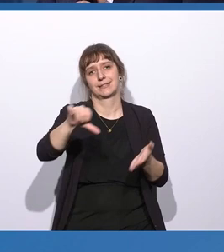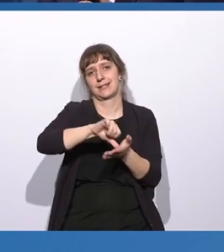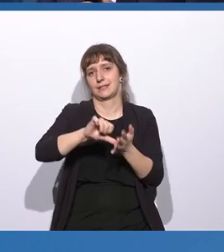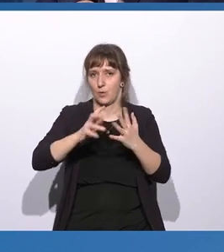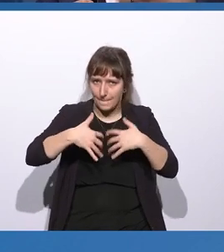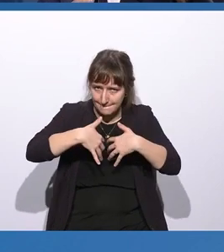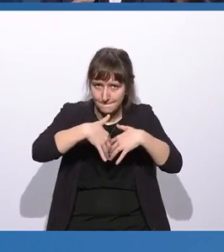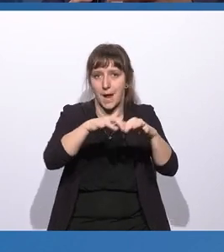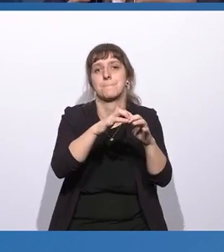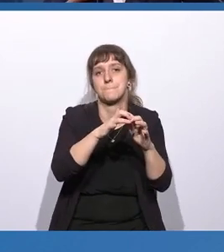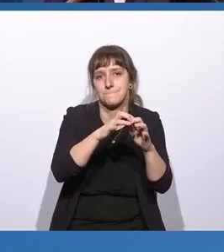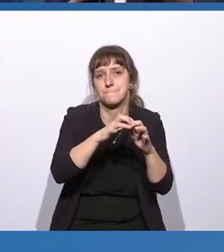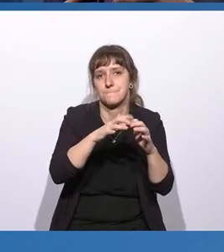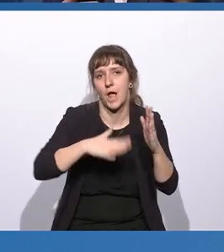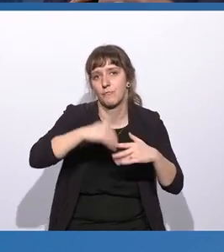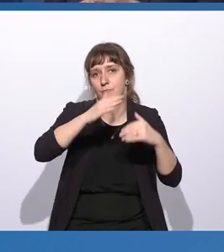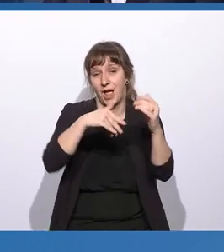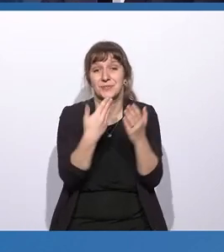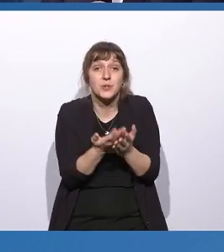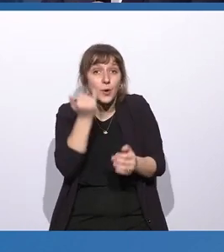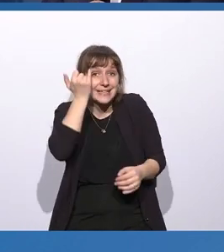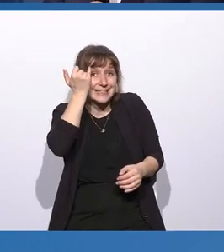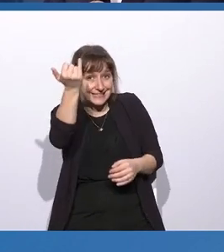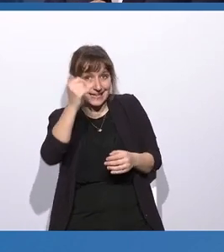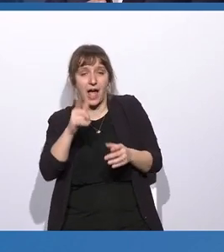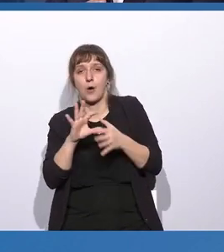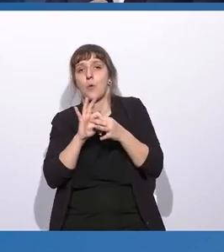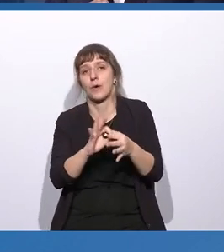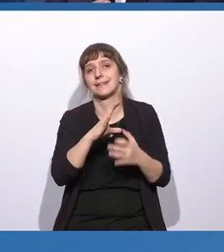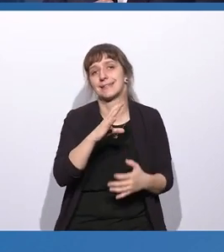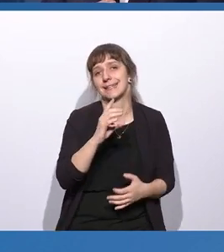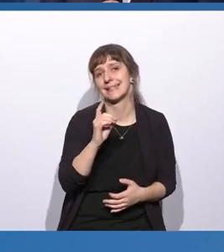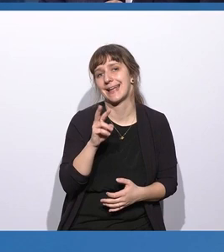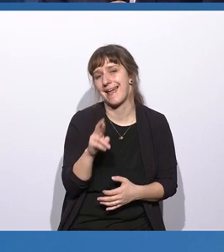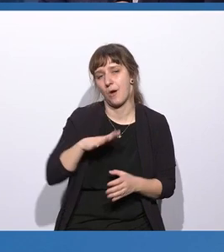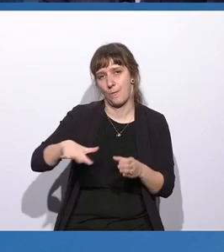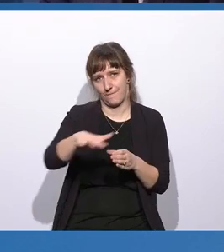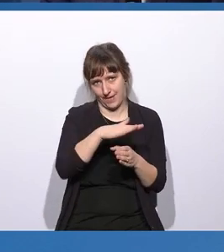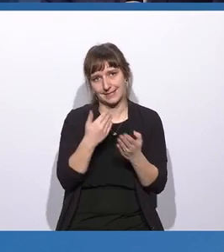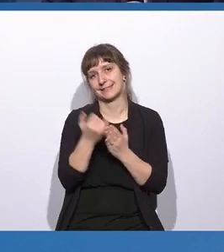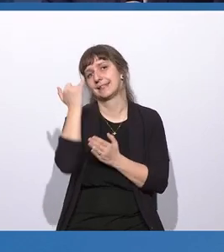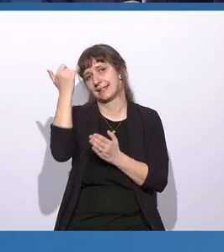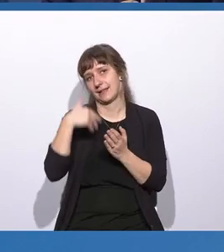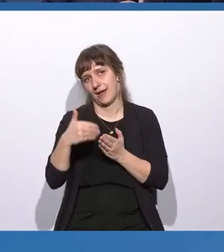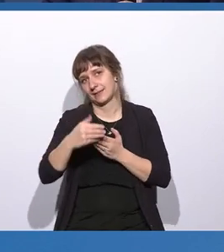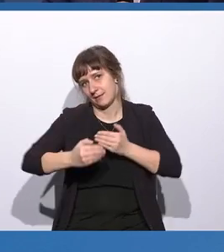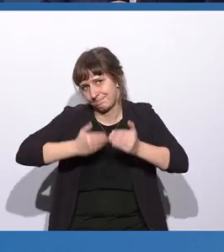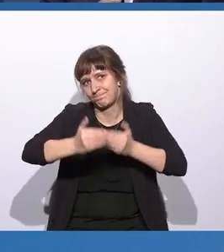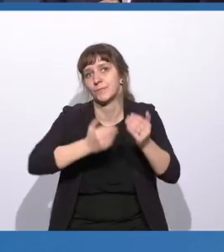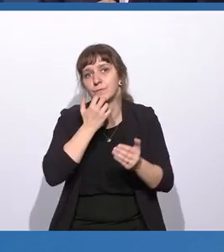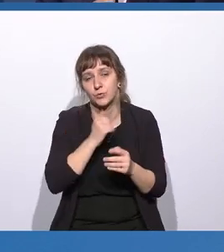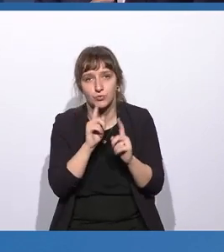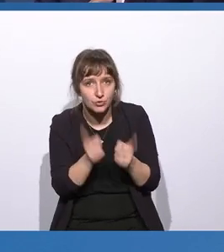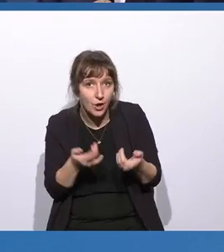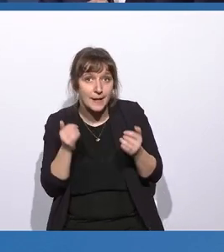das ist eine Idee, die sozusagen auch im Rahmen des CDR-Umfelds weiterentwickelt werden soll. Und ja,